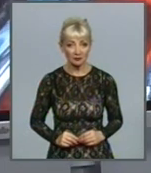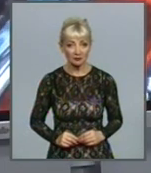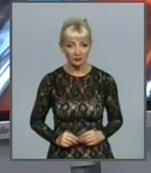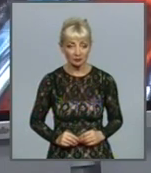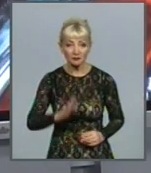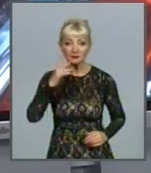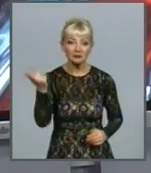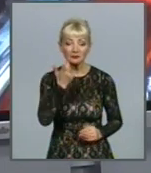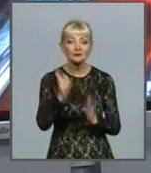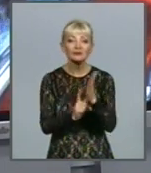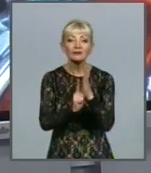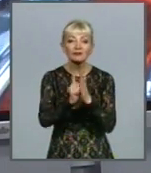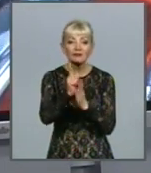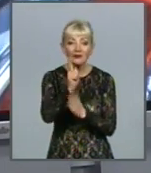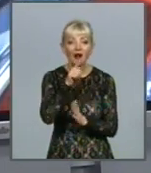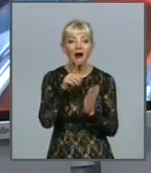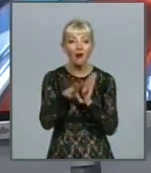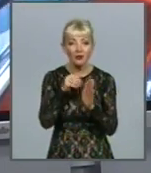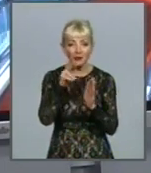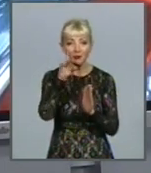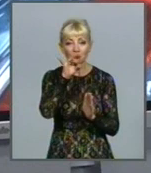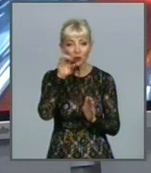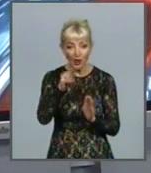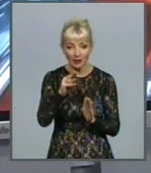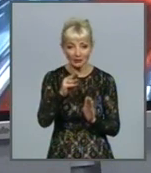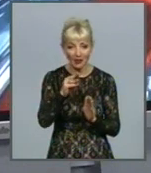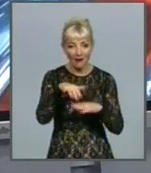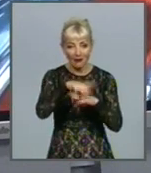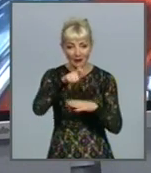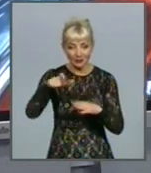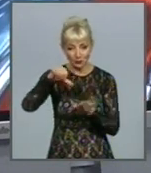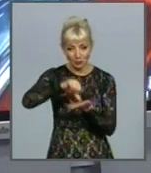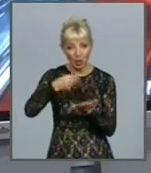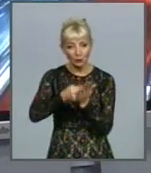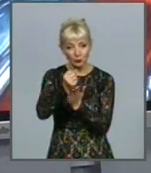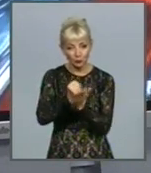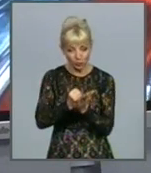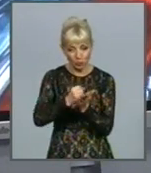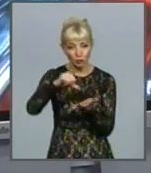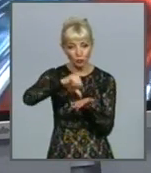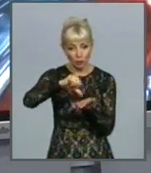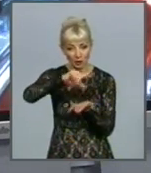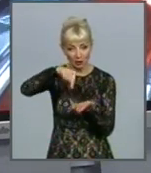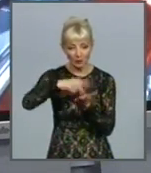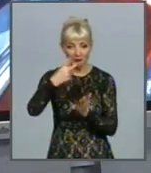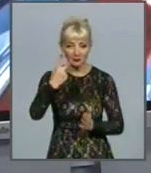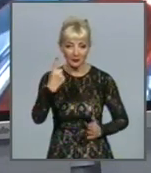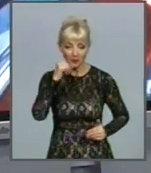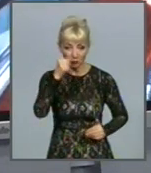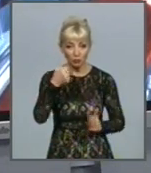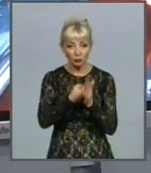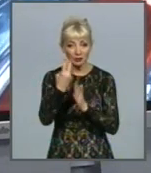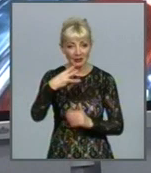У Харкові розпочати голосування за проєкти громадського бюджету, бюджету участі міста на 2021 рік. До 30